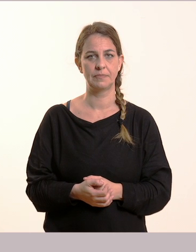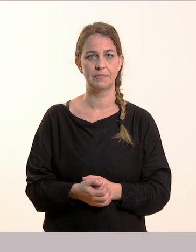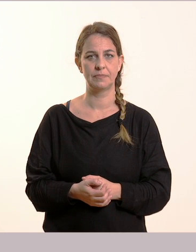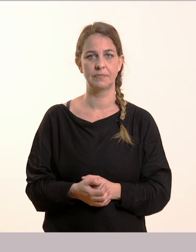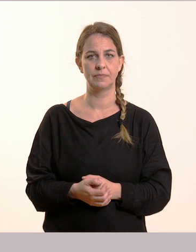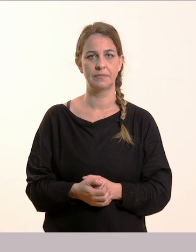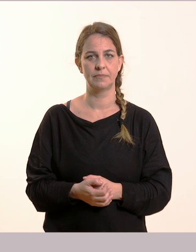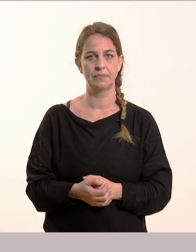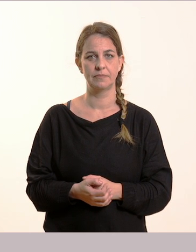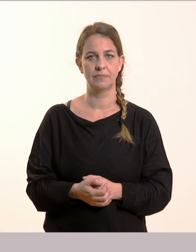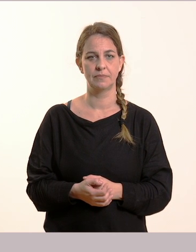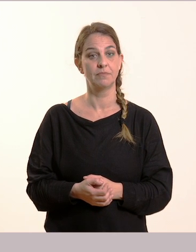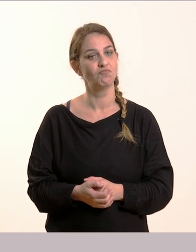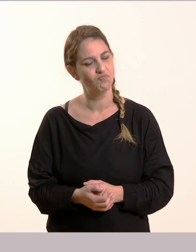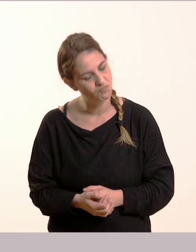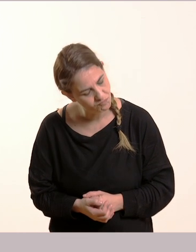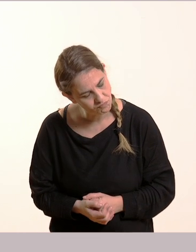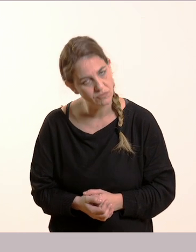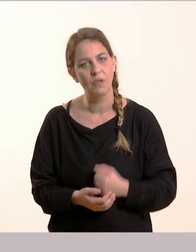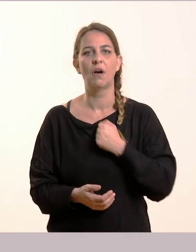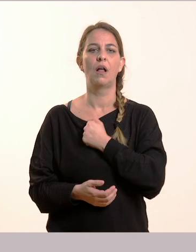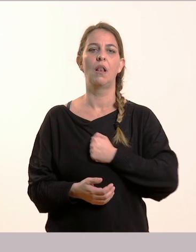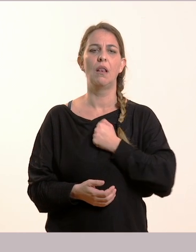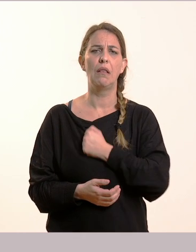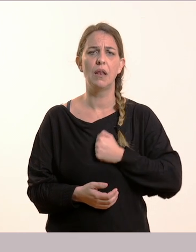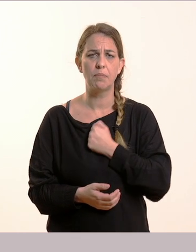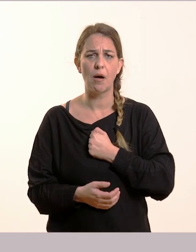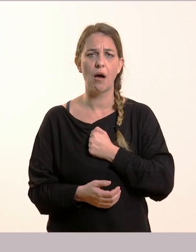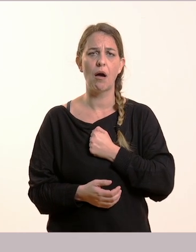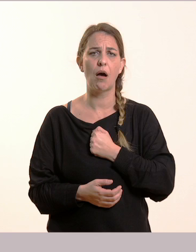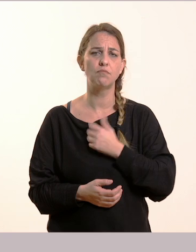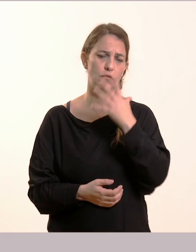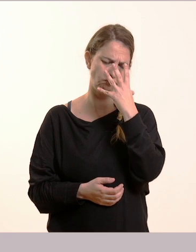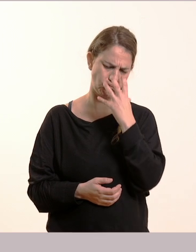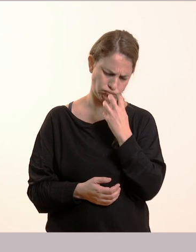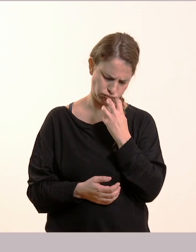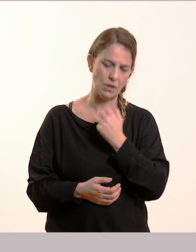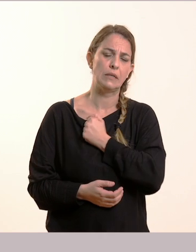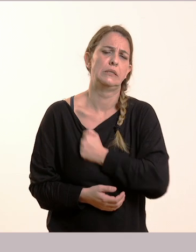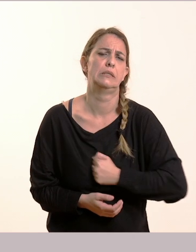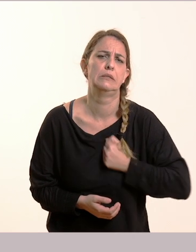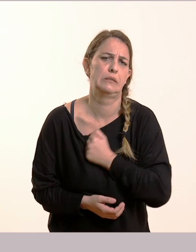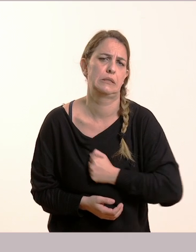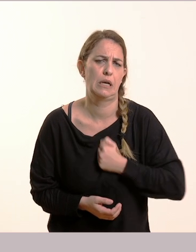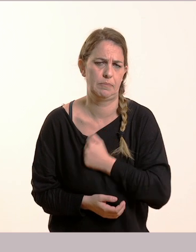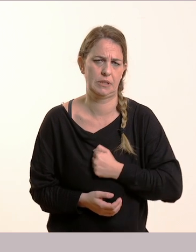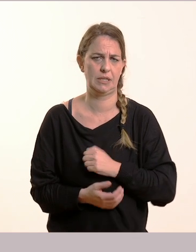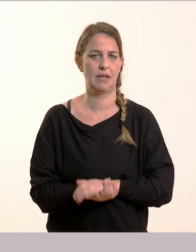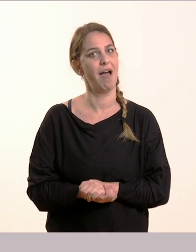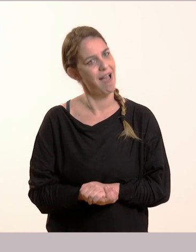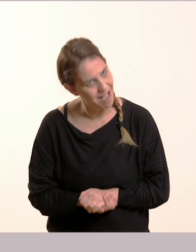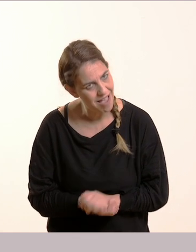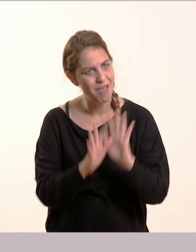Α, πολύ ωραίες λεξούλες! Λυπάμαι, θλιμμένος και συλληπιτήρια! Μπράβο! Πολλές ξέρεις! Μπράβο σου!